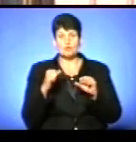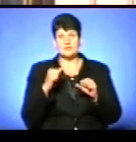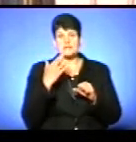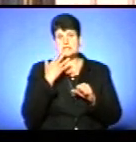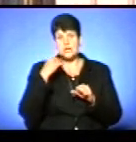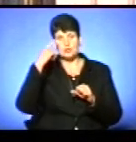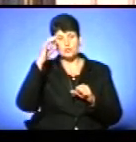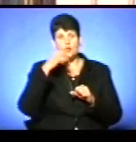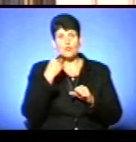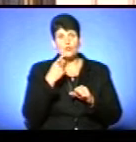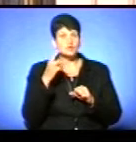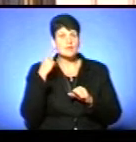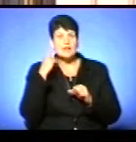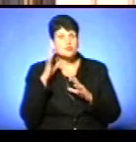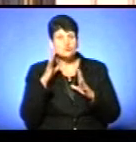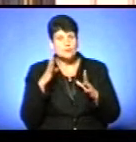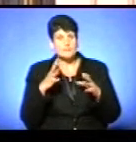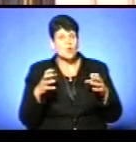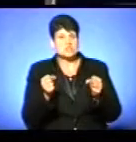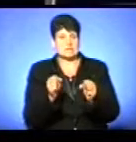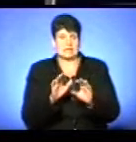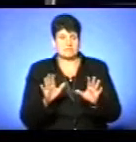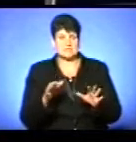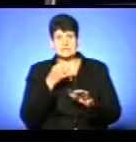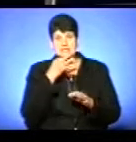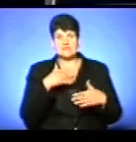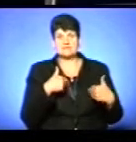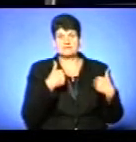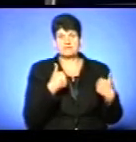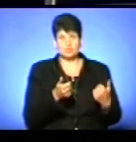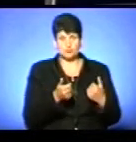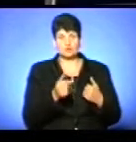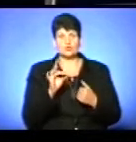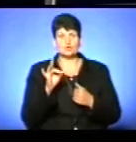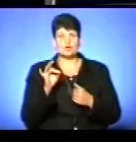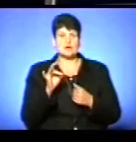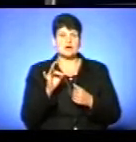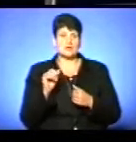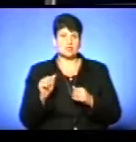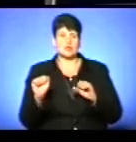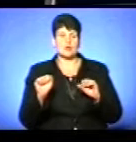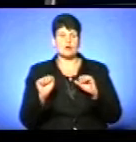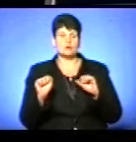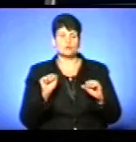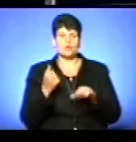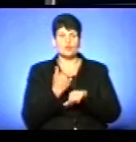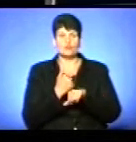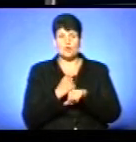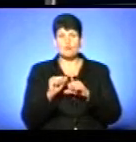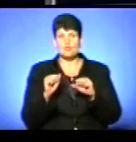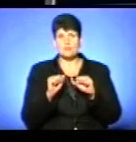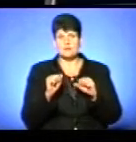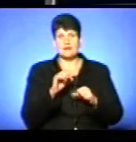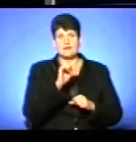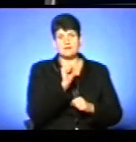області, кажуть, що не чули про затримання. Сказали звернутися до речника головного управління Національної поліції області